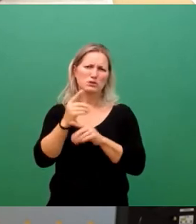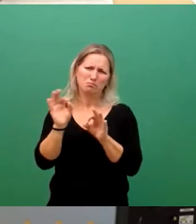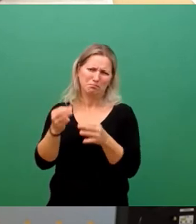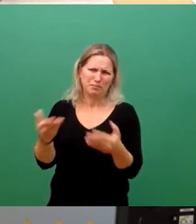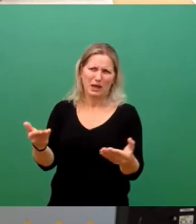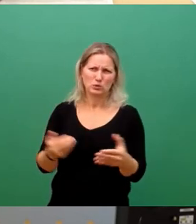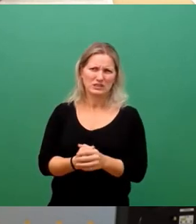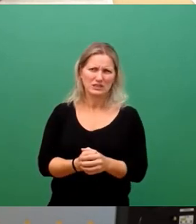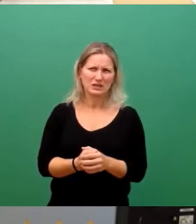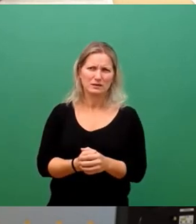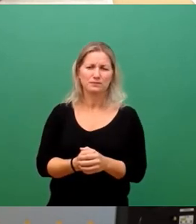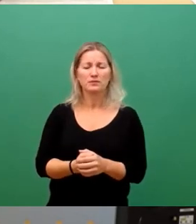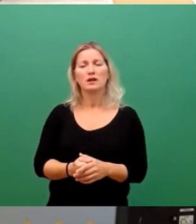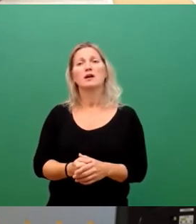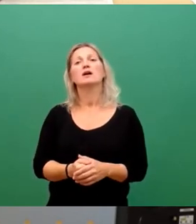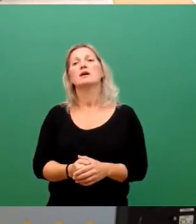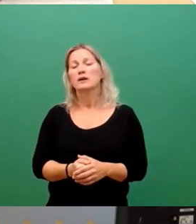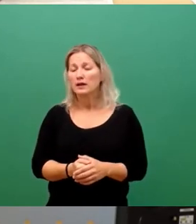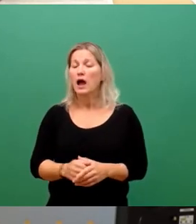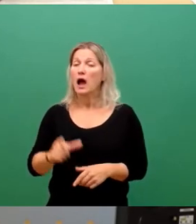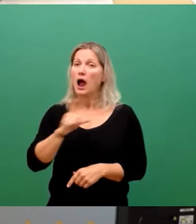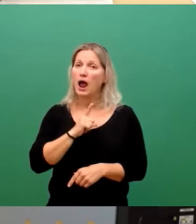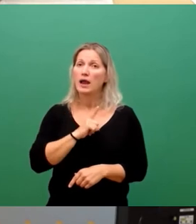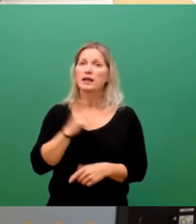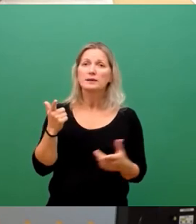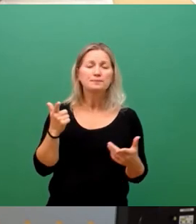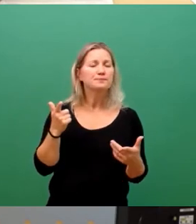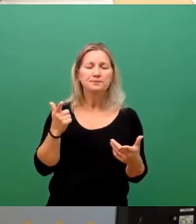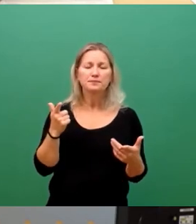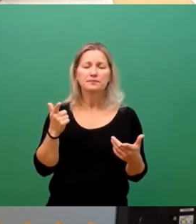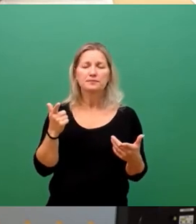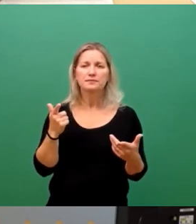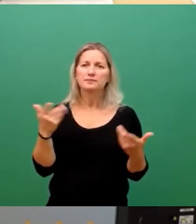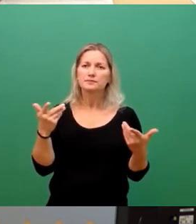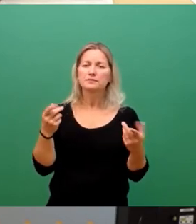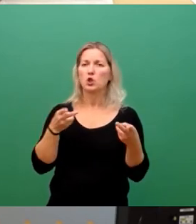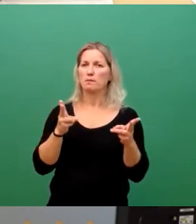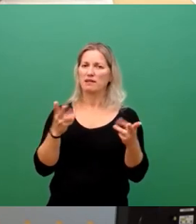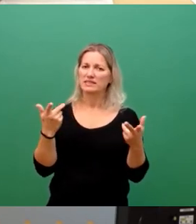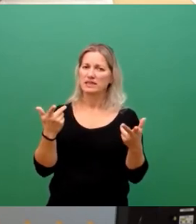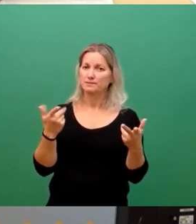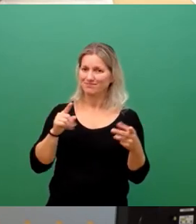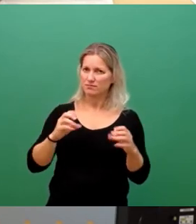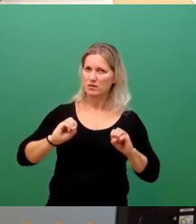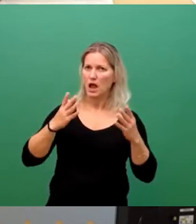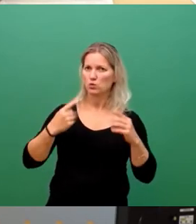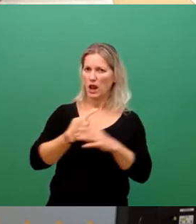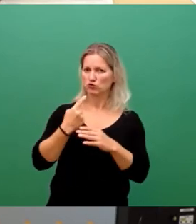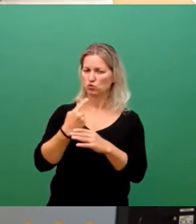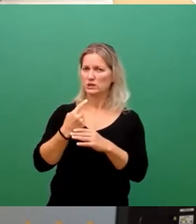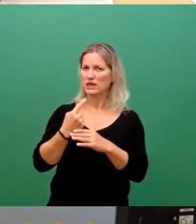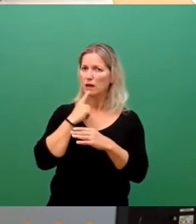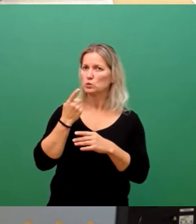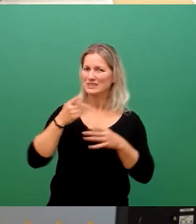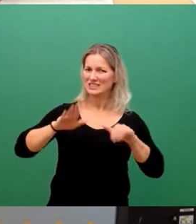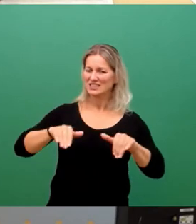Eigentlich könnte man enden, ich mache es trotzdem nicht, ein bisschen will ich noch reden. Eigentlich müsste man diese aktuelle Stunde lassen, um Energie zu sparen.